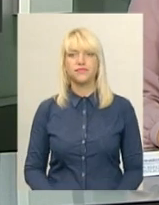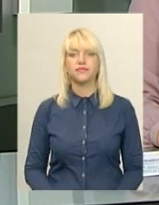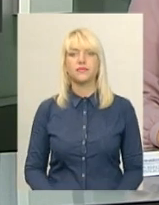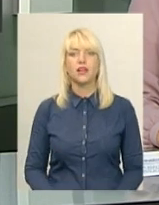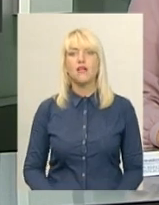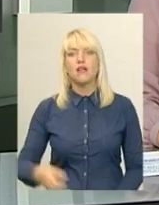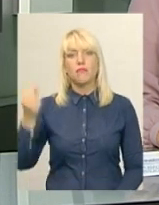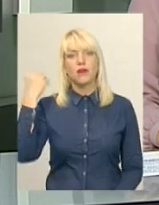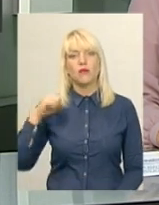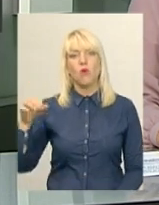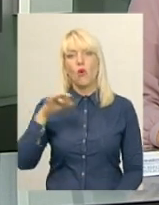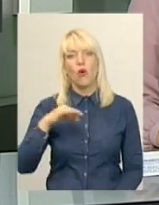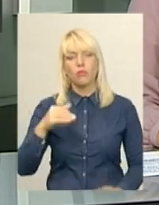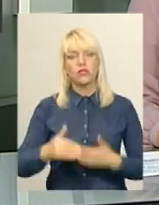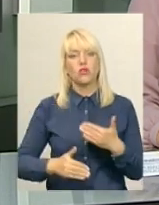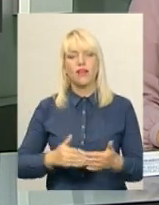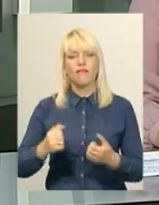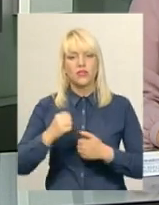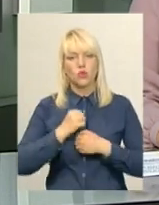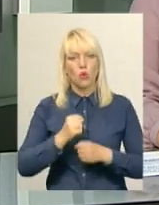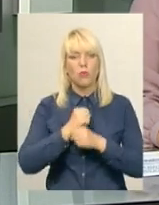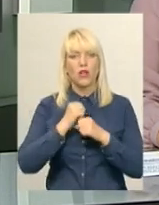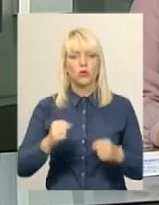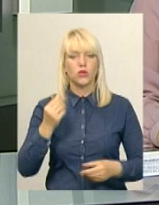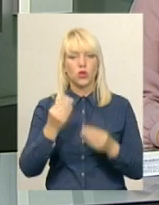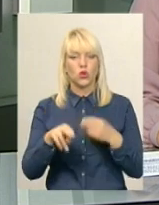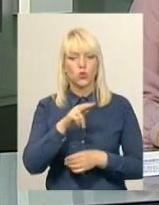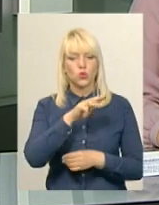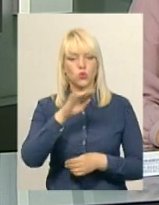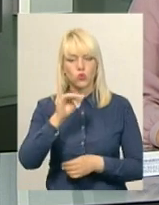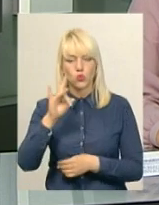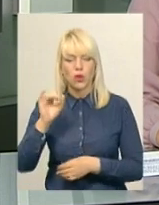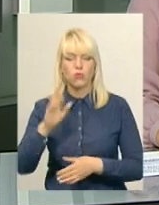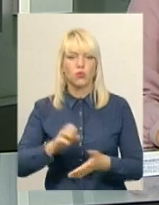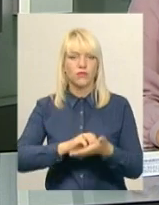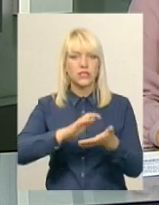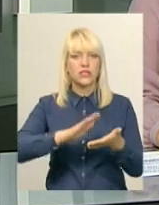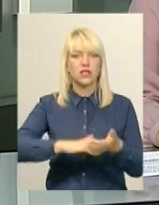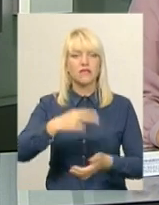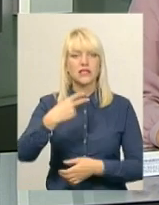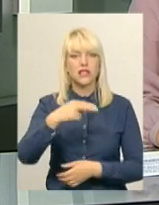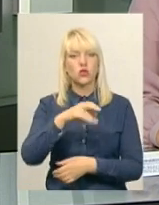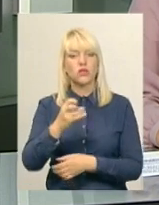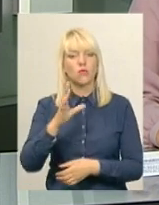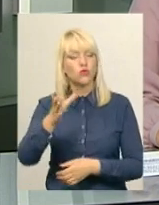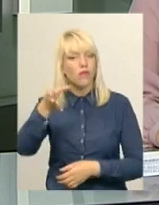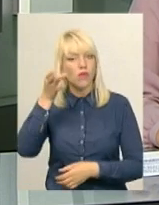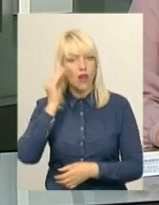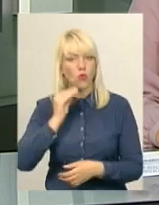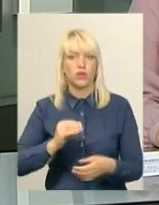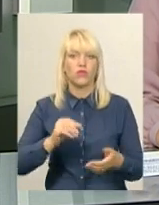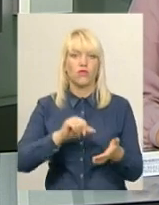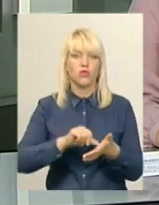Переможців обласного етапу військово-патріотичної гри «Джура» визначатимуть 20 червня. При цьому враховуватимуть виступи